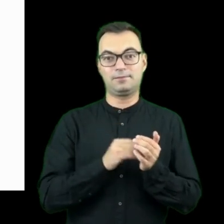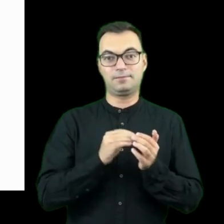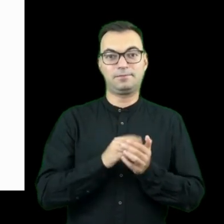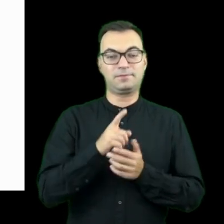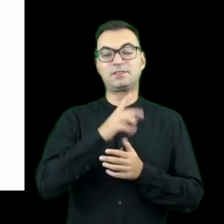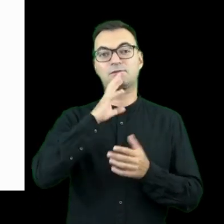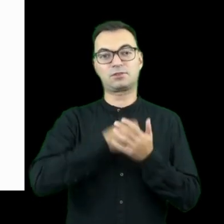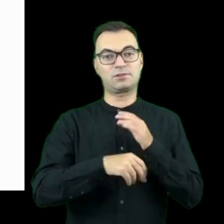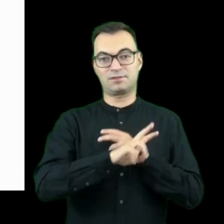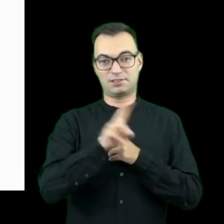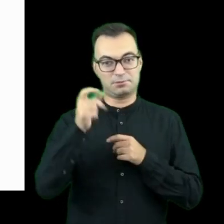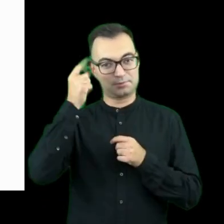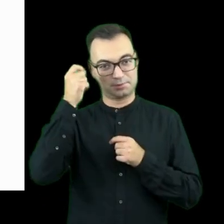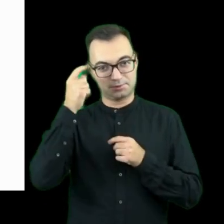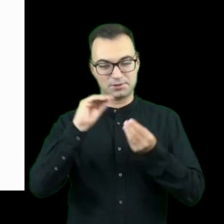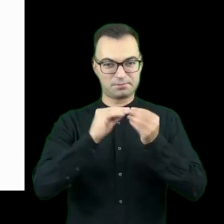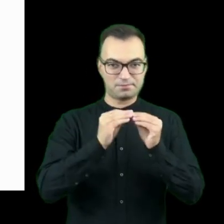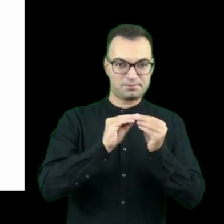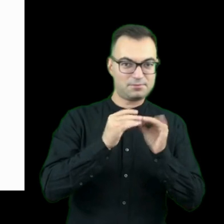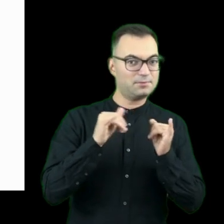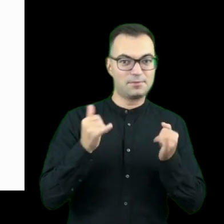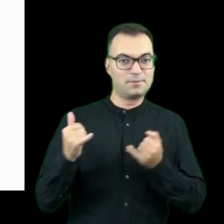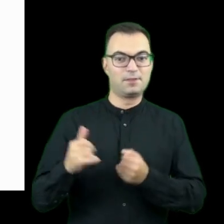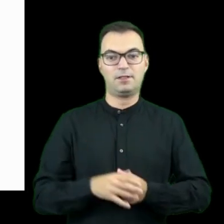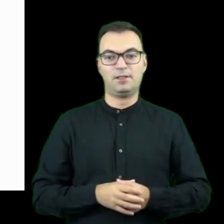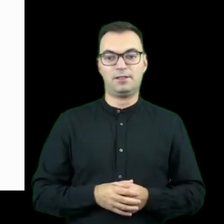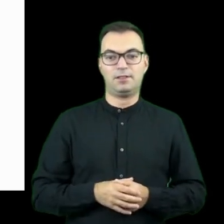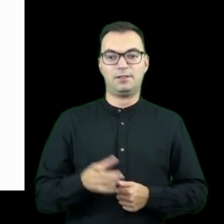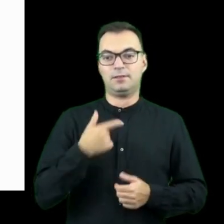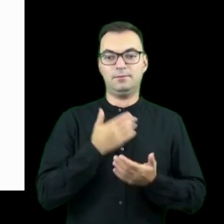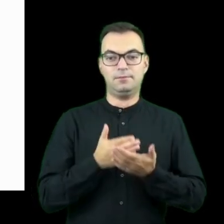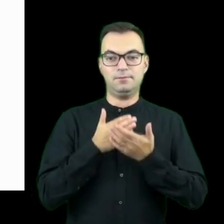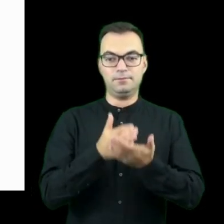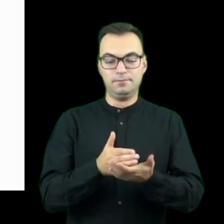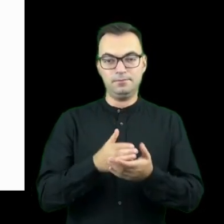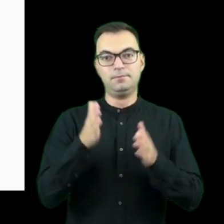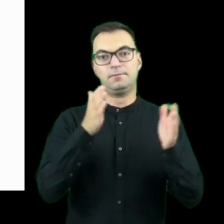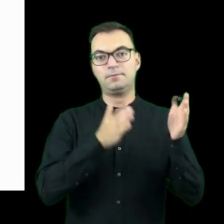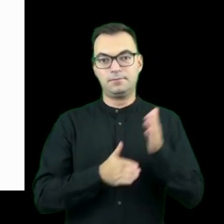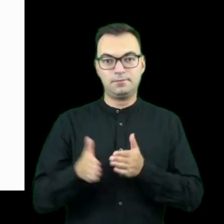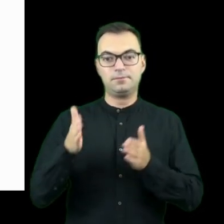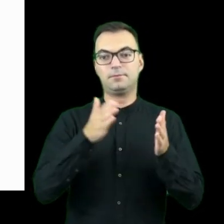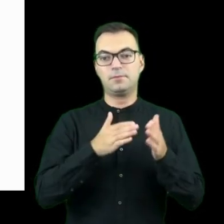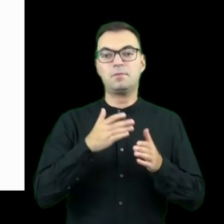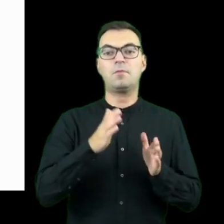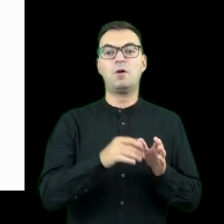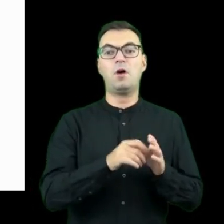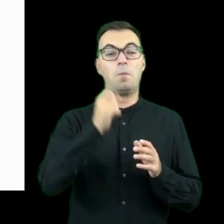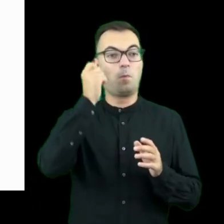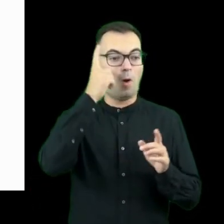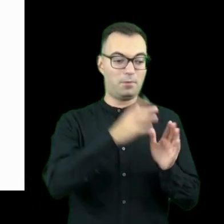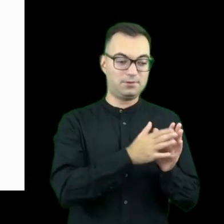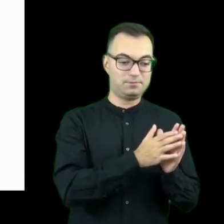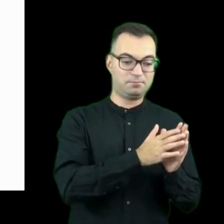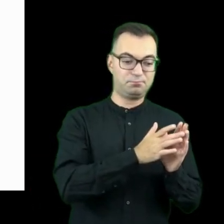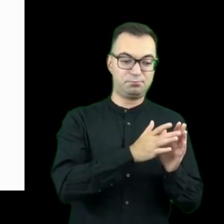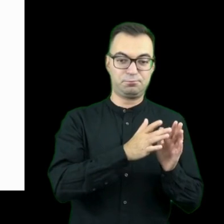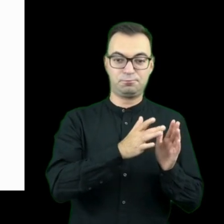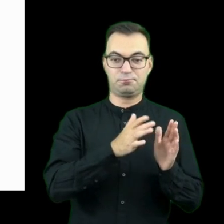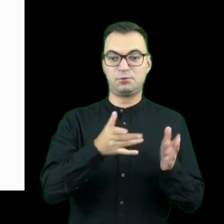pomysłach. podczas którego będziemy pomagali Wam opracować przejść od pomysłu do